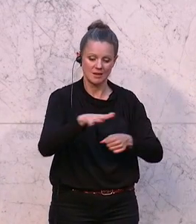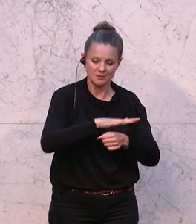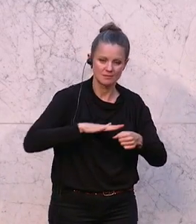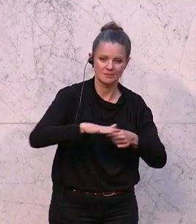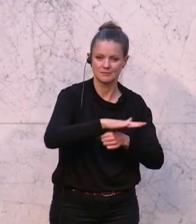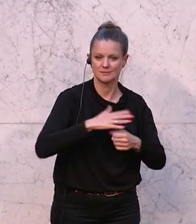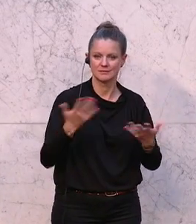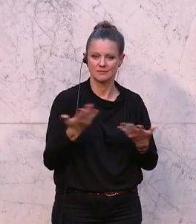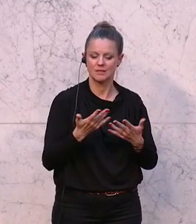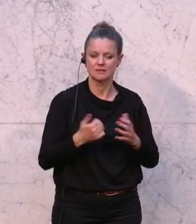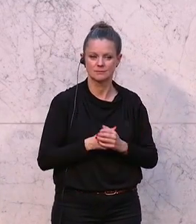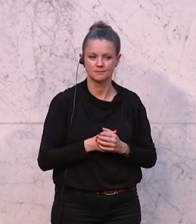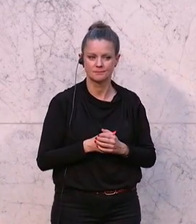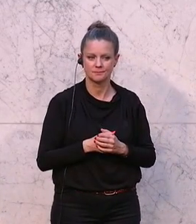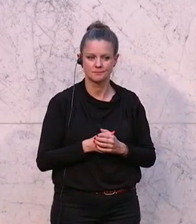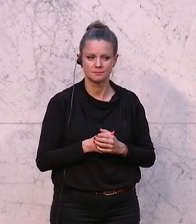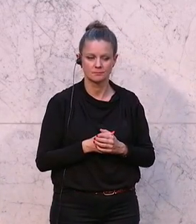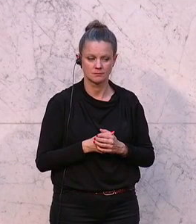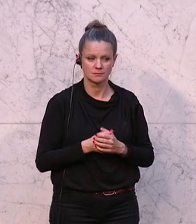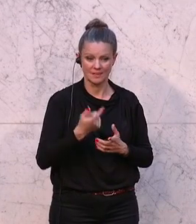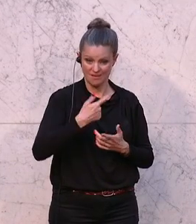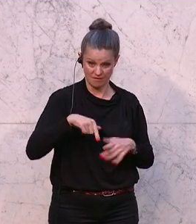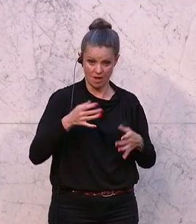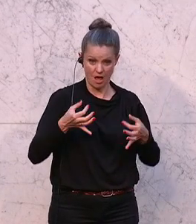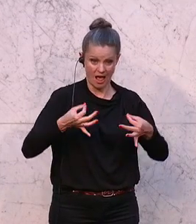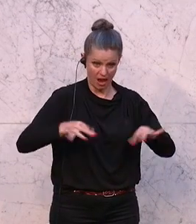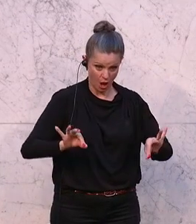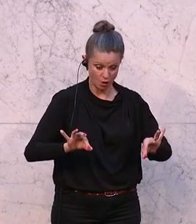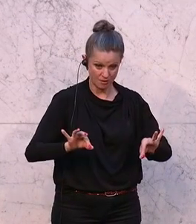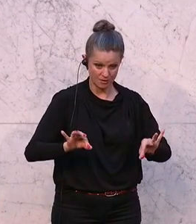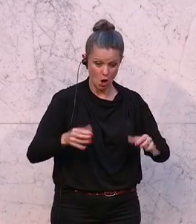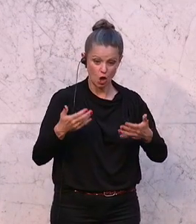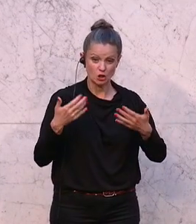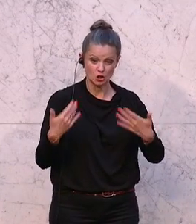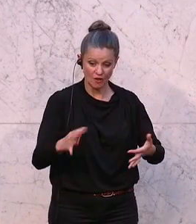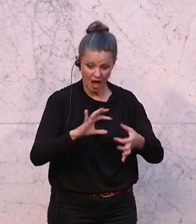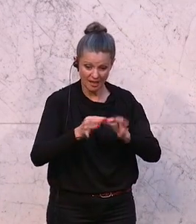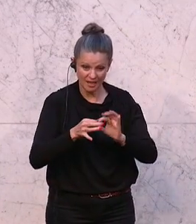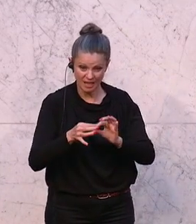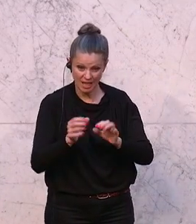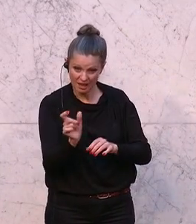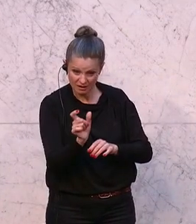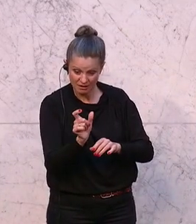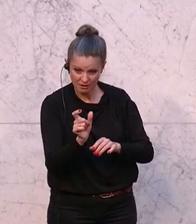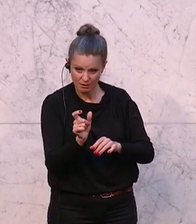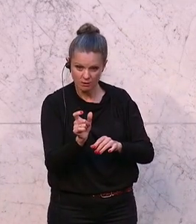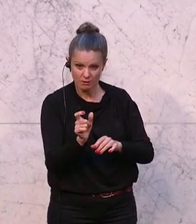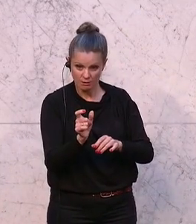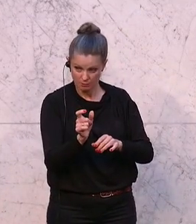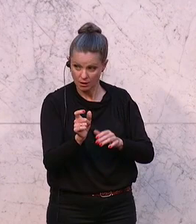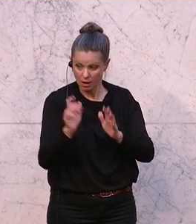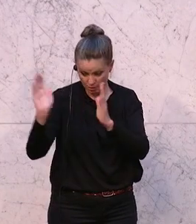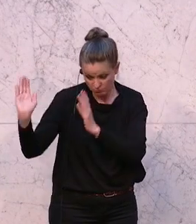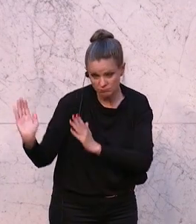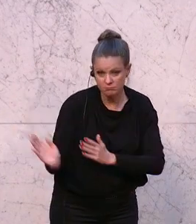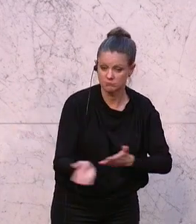Frage, lassen wir es zu, dass diese schwächsten Glieder weiterhin Einfallstor sind für